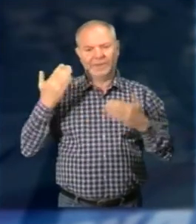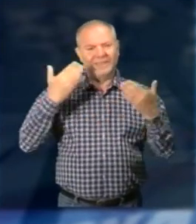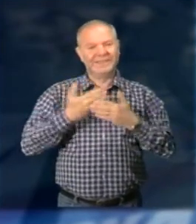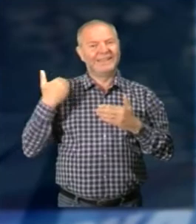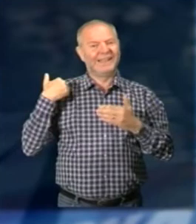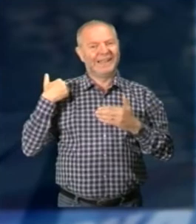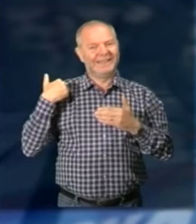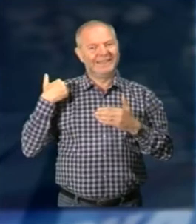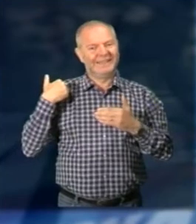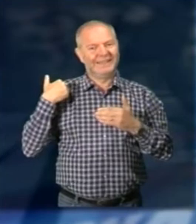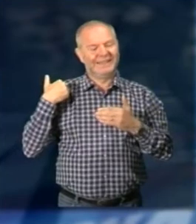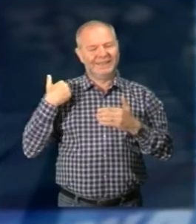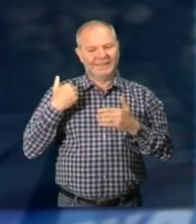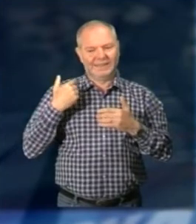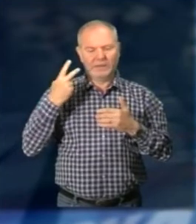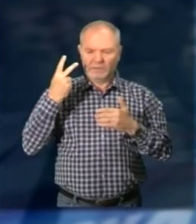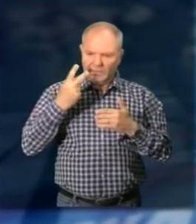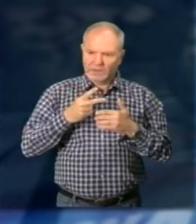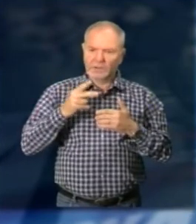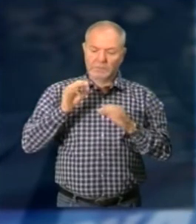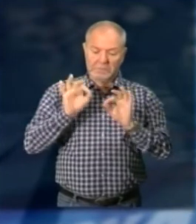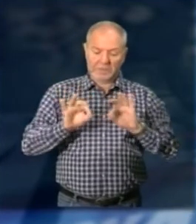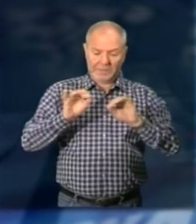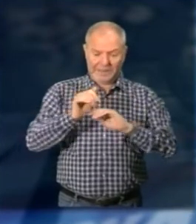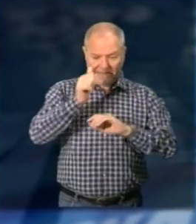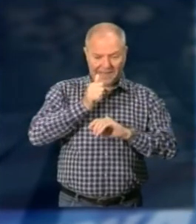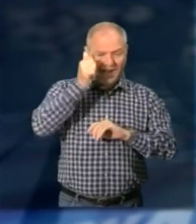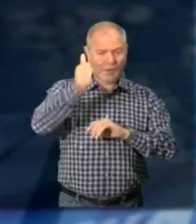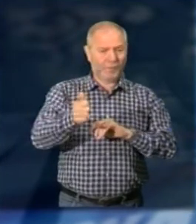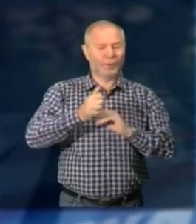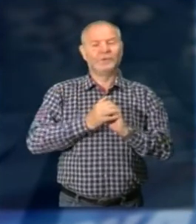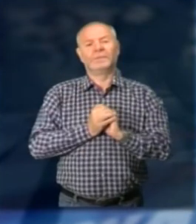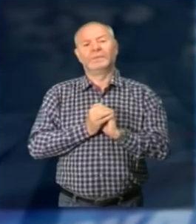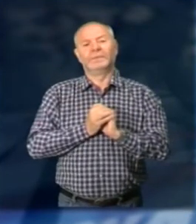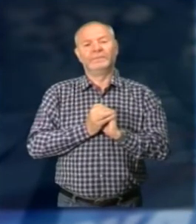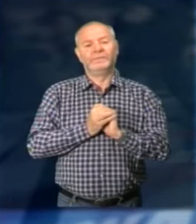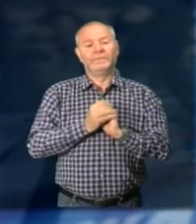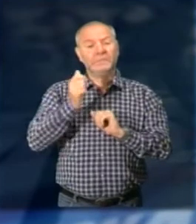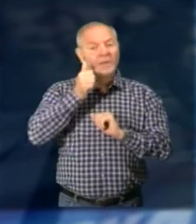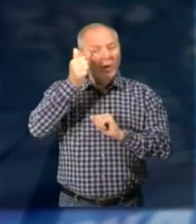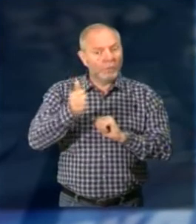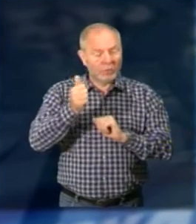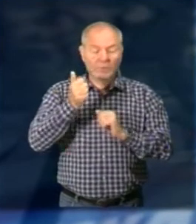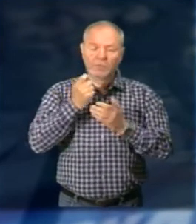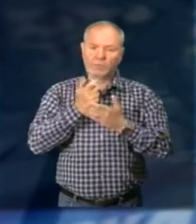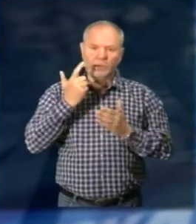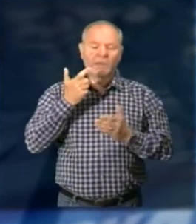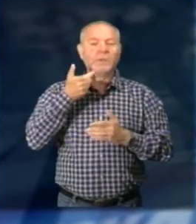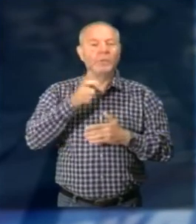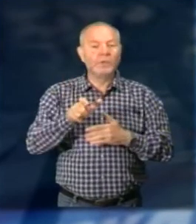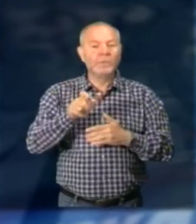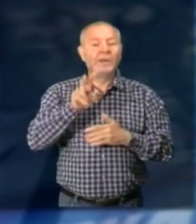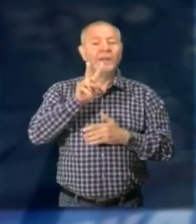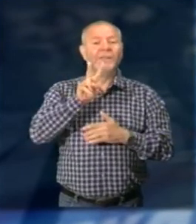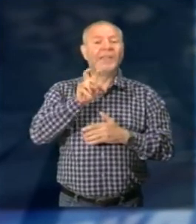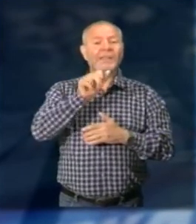già al lavoro in avanzata fase di definizione degli spettacoli della prossima stagione E la prossima sarà una stagione importante perché ricorre il